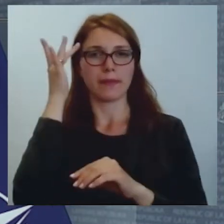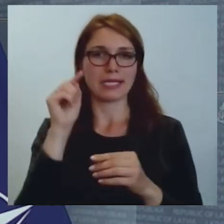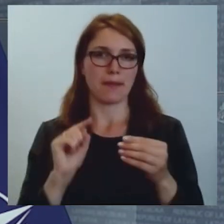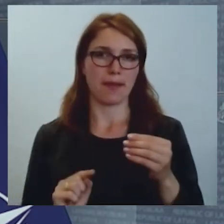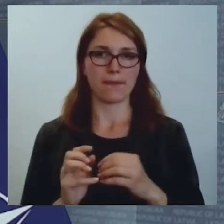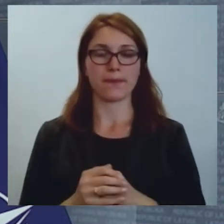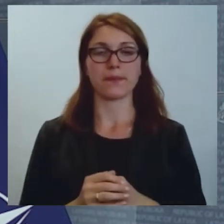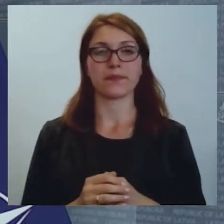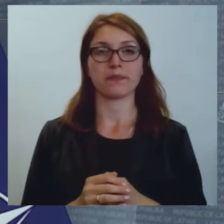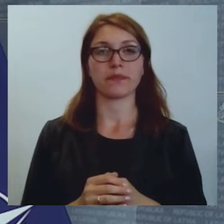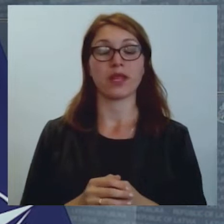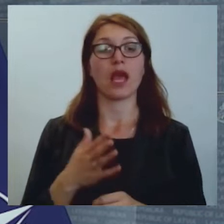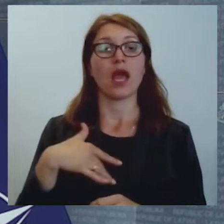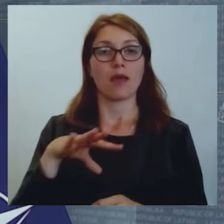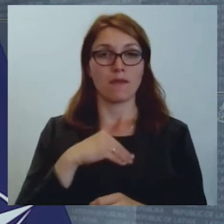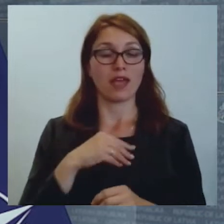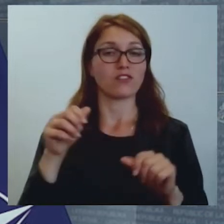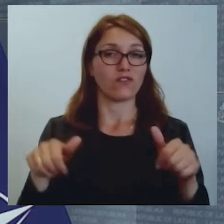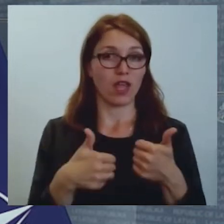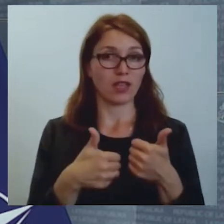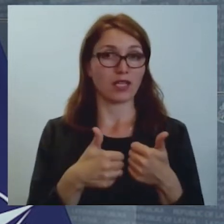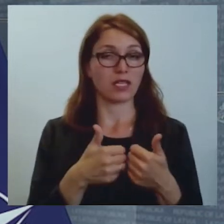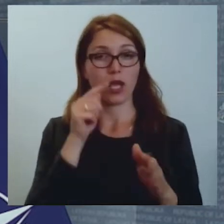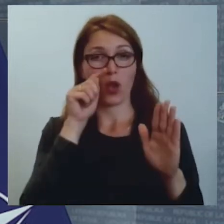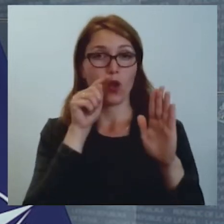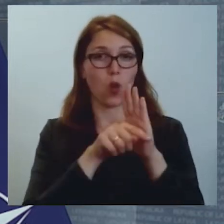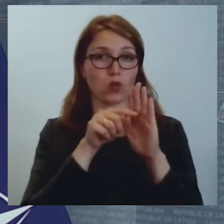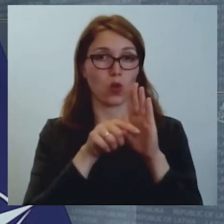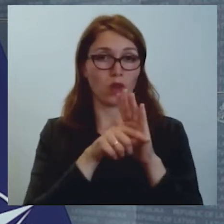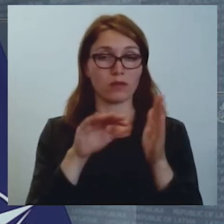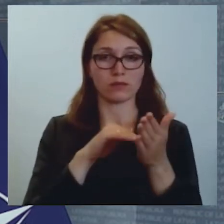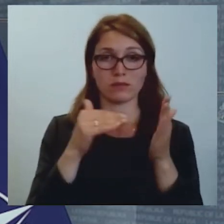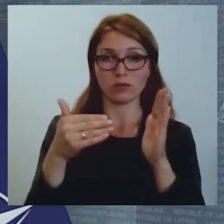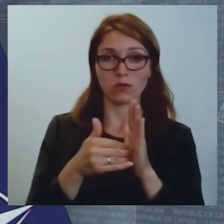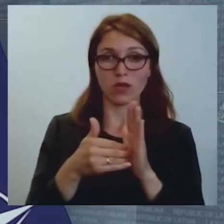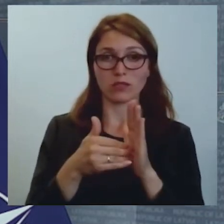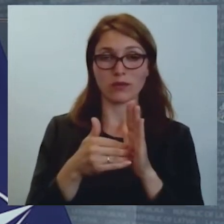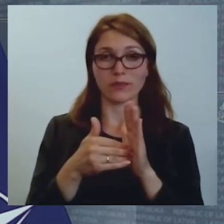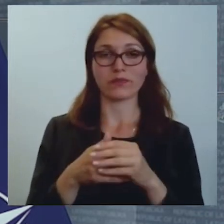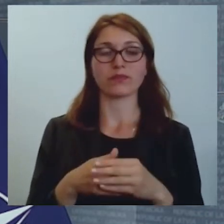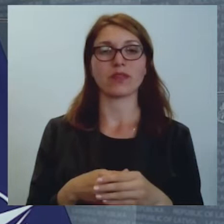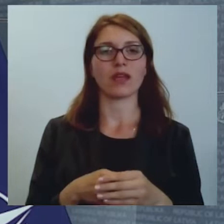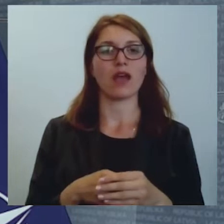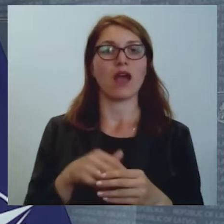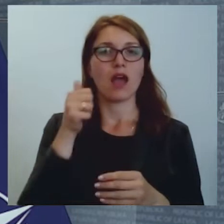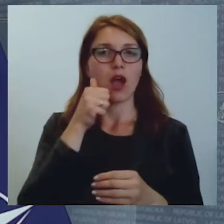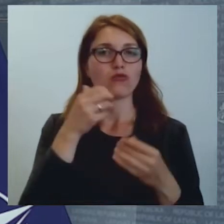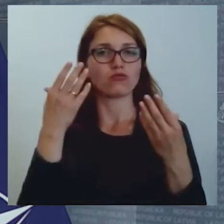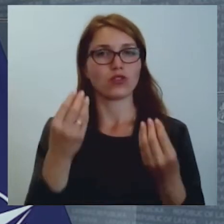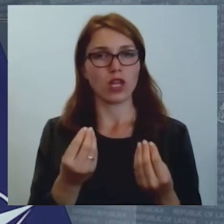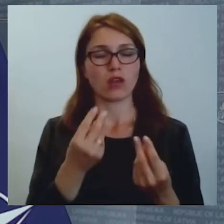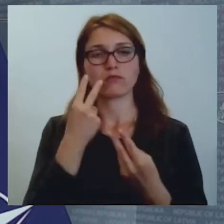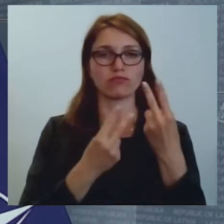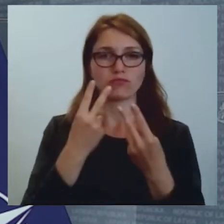mēs turām roku uz pulsa, diendienā turpinām vērtēt un